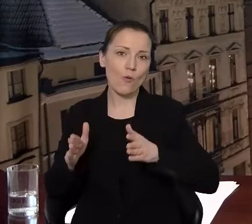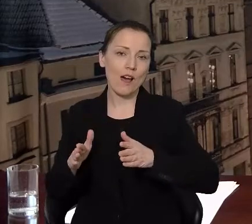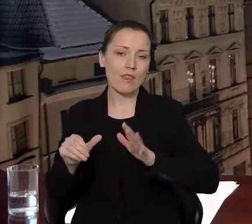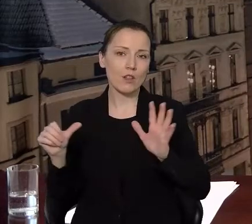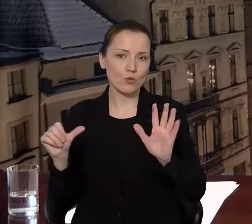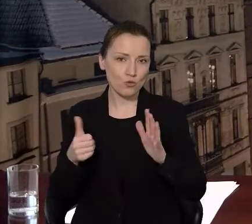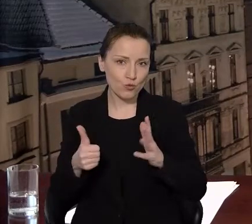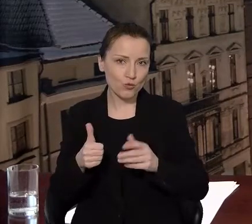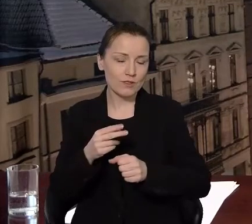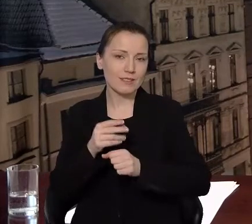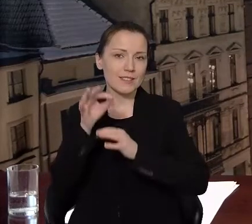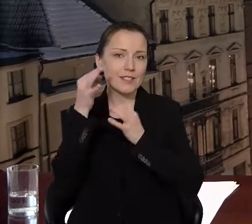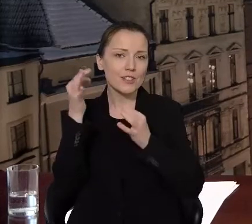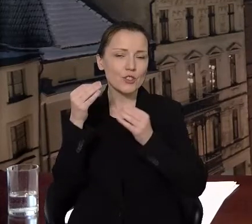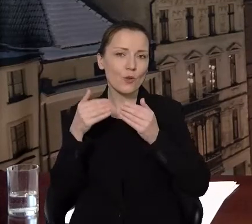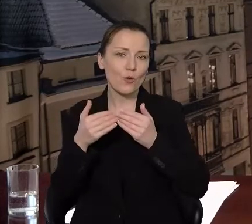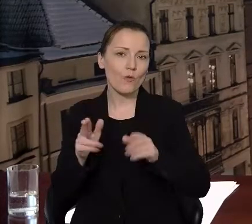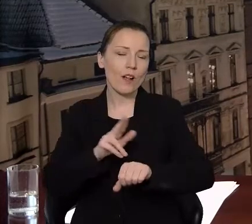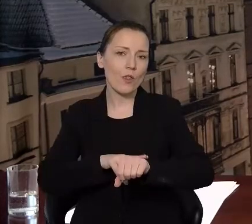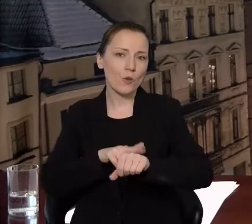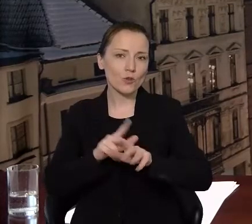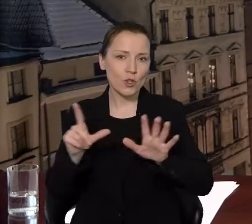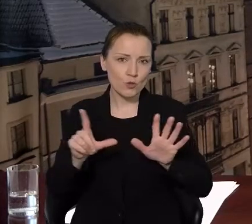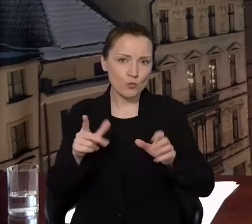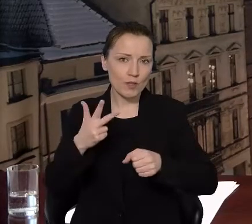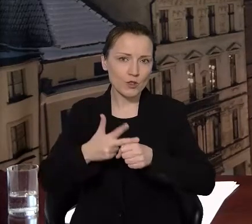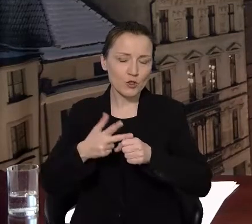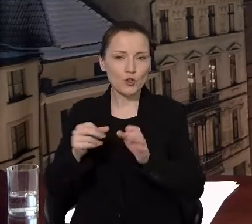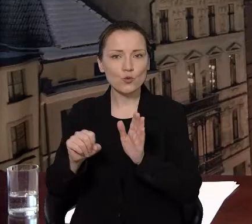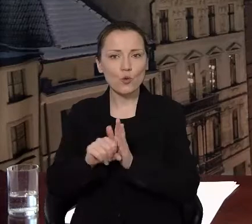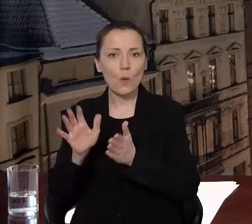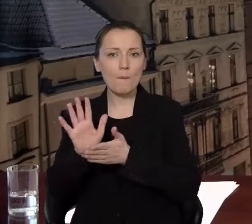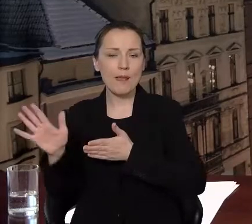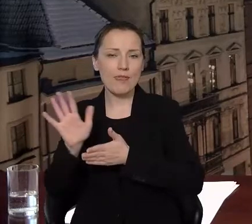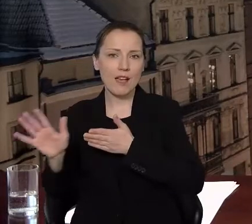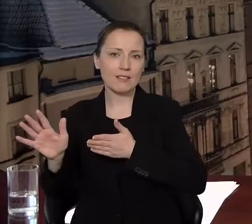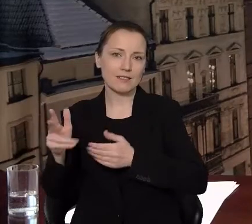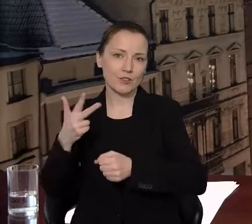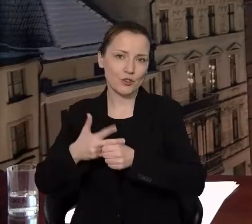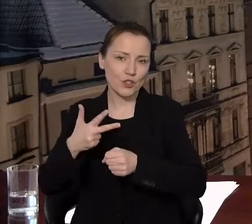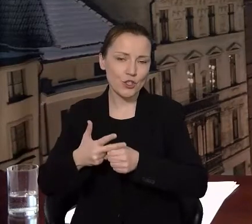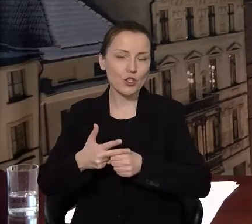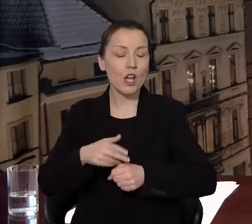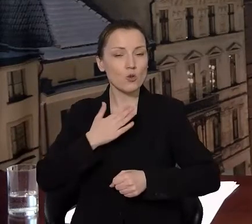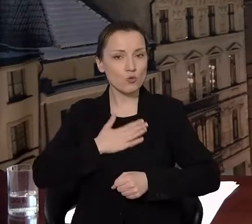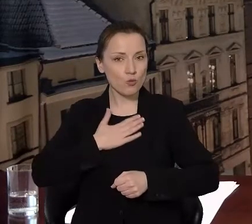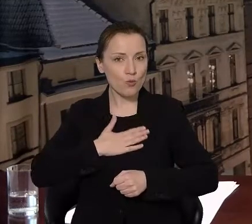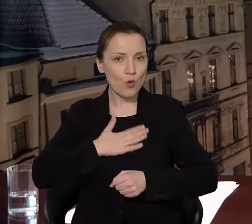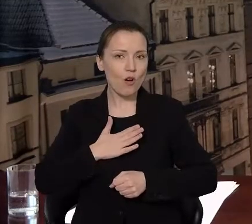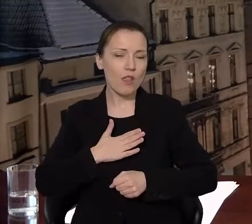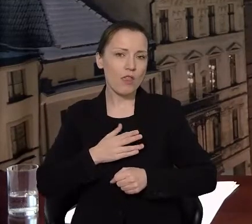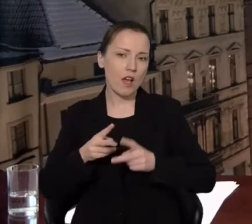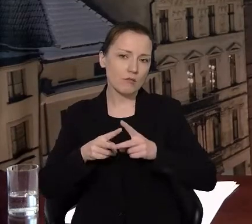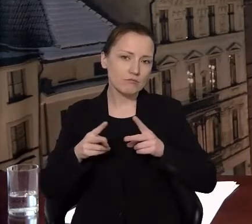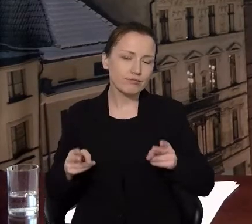stycznia dostępny, w godzinach od 7.30 do 15.30, a w sobotę od 8.00 do